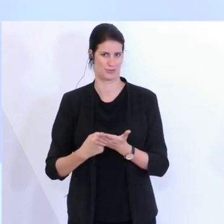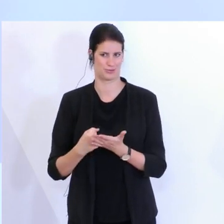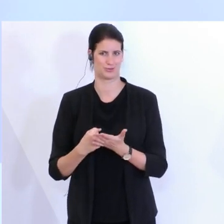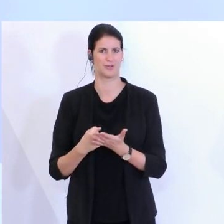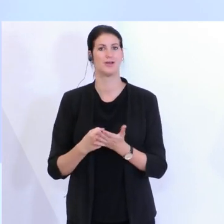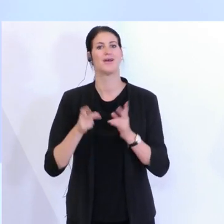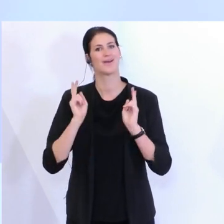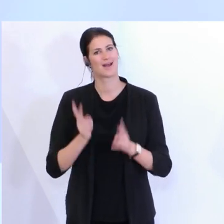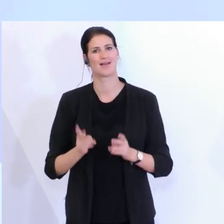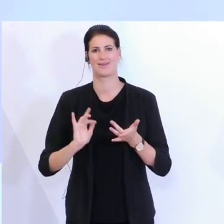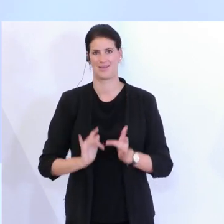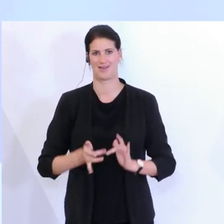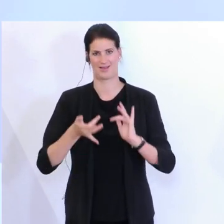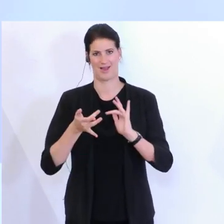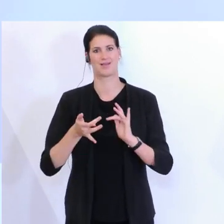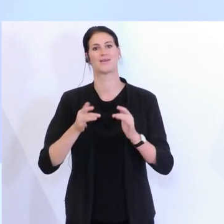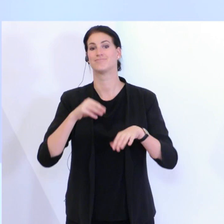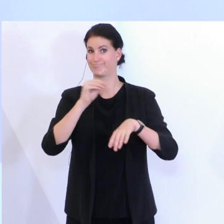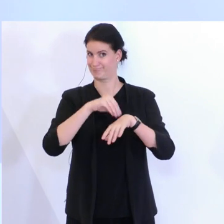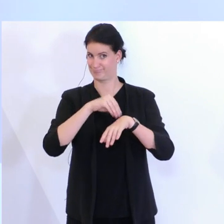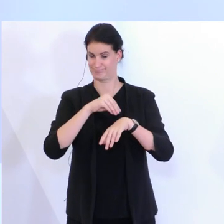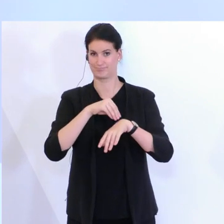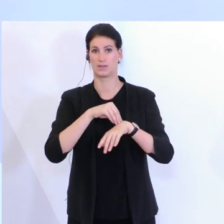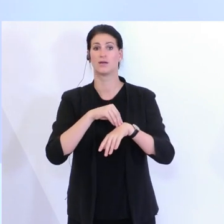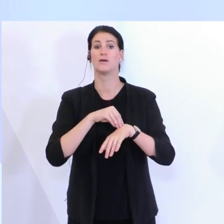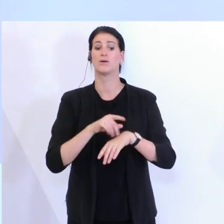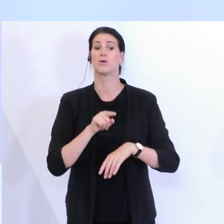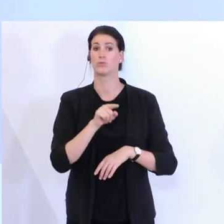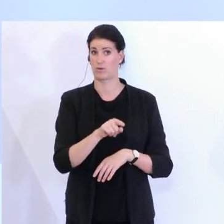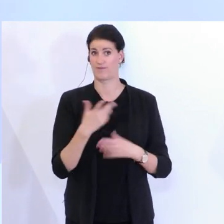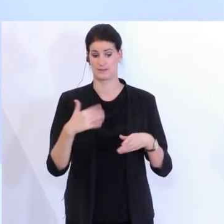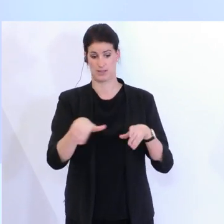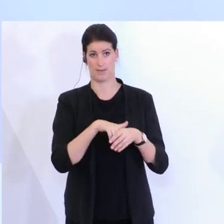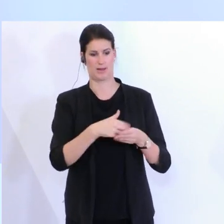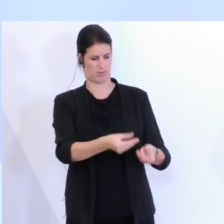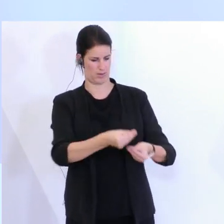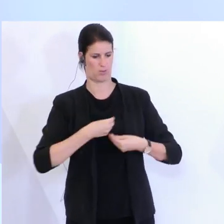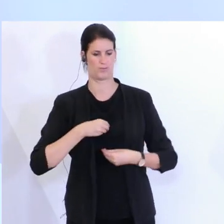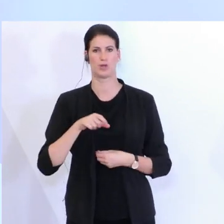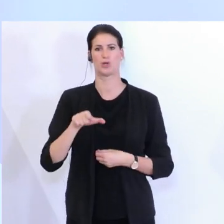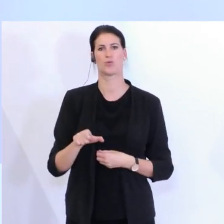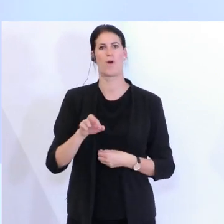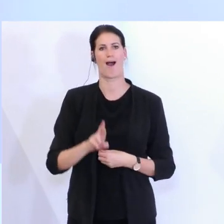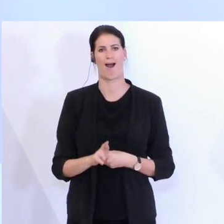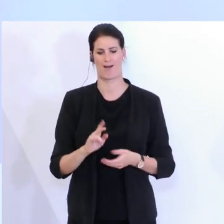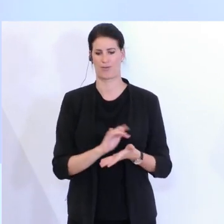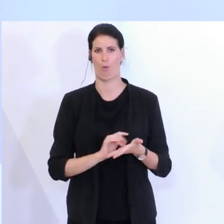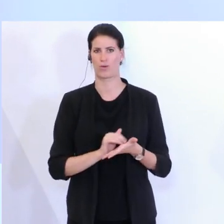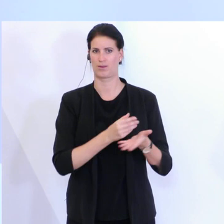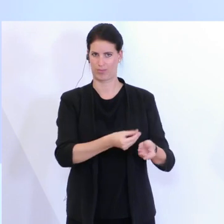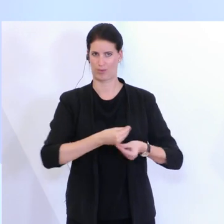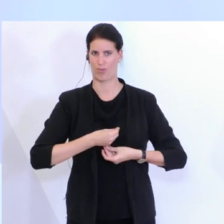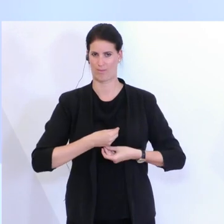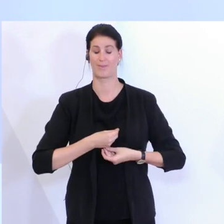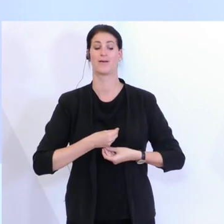registrieren. Dann bekommt der jeweilige Mitarbeiter einen QR-Code zugesandt. Mit diesem kann man in